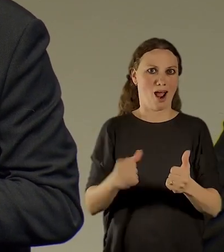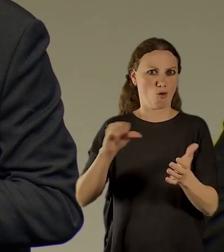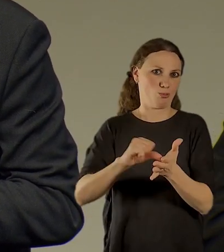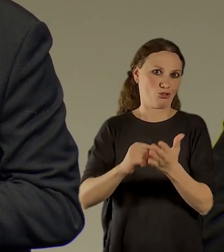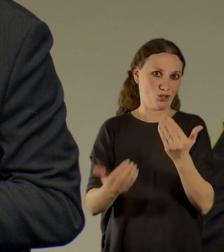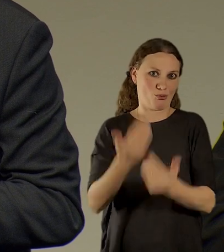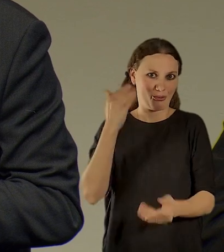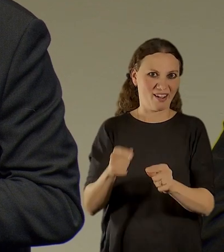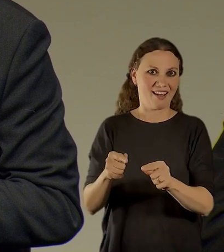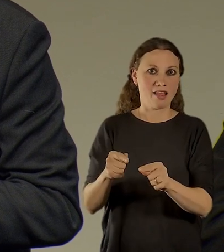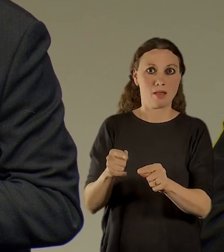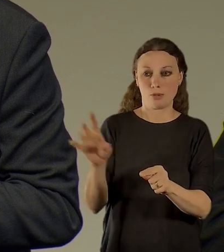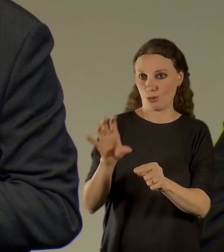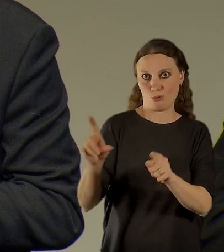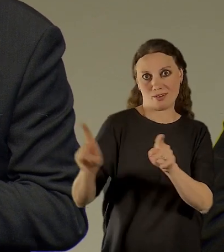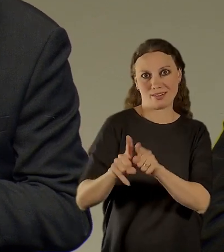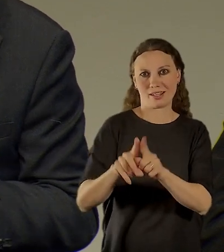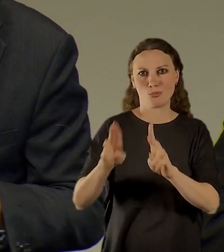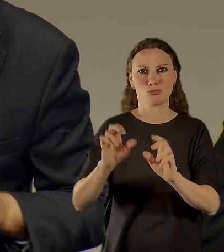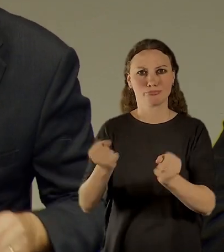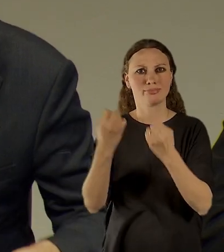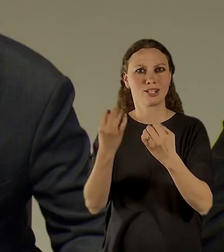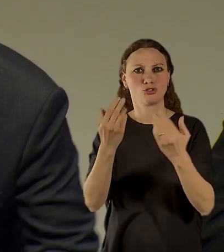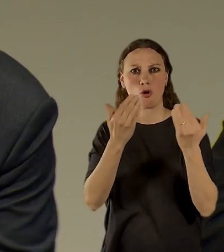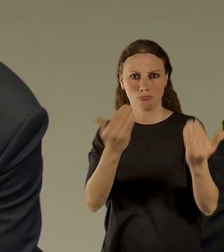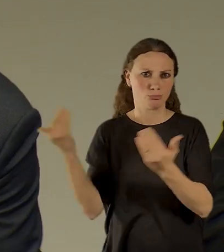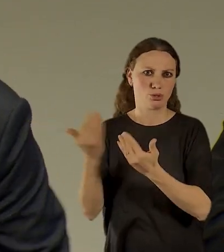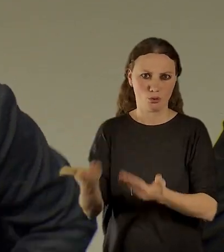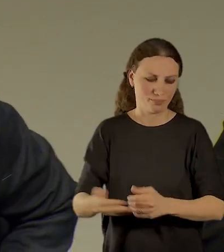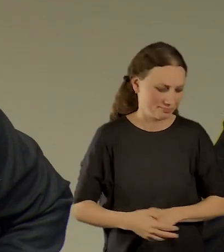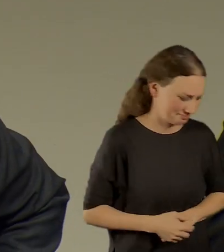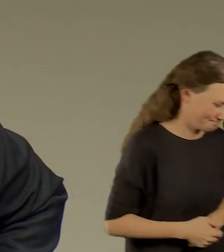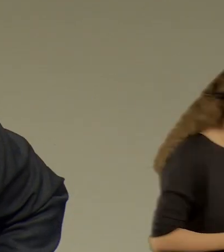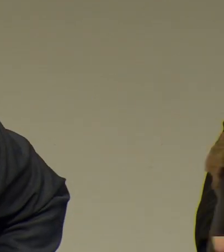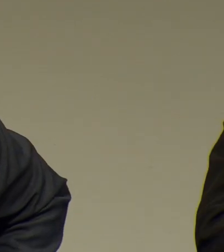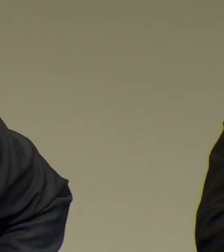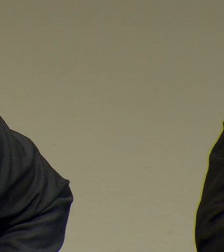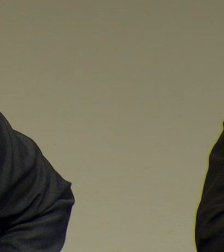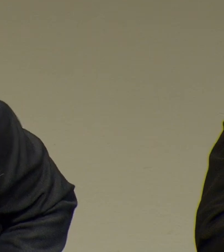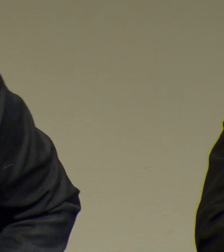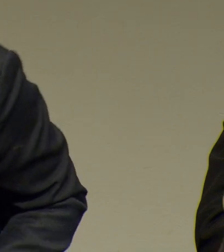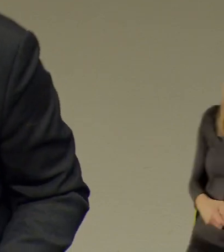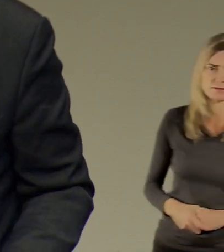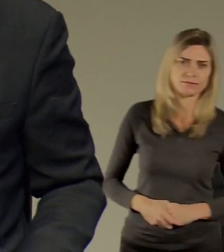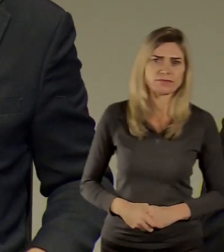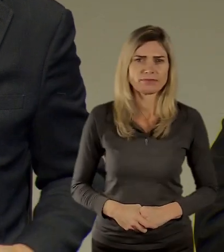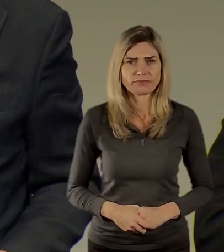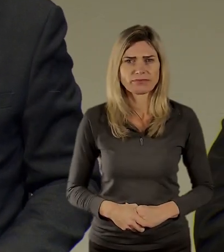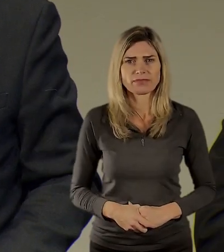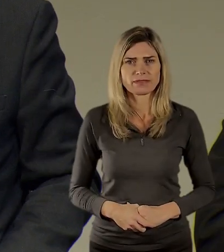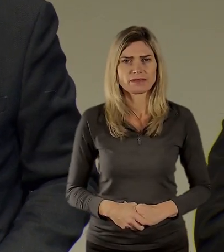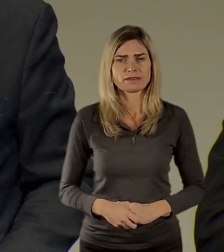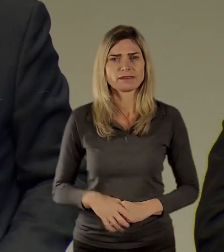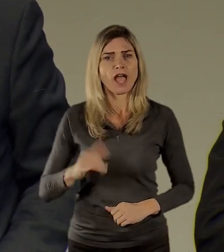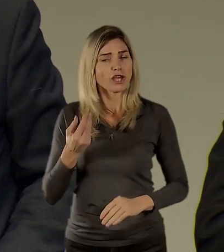těch míst a refleksí o pamětě je strašně moc. Která by taky potřebovala změnu. Prosím, pane hlavá. Já bych tomu jenom dodal, že vlastně by